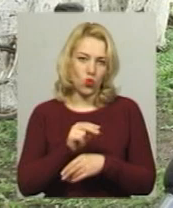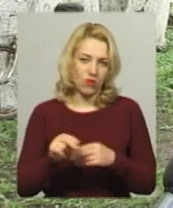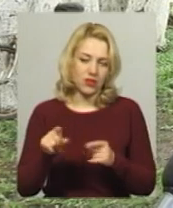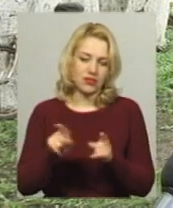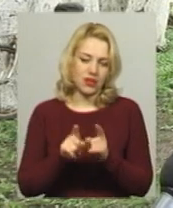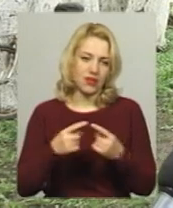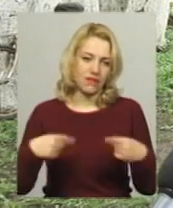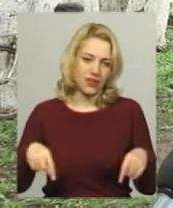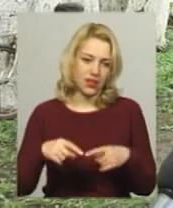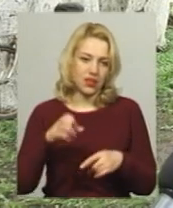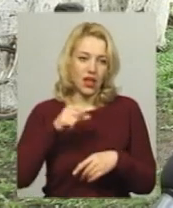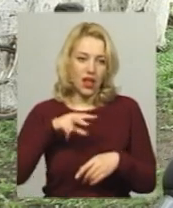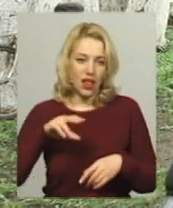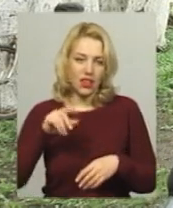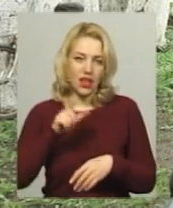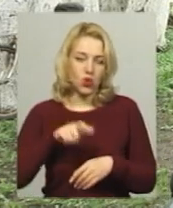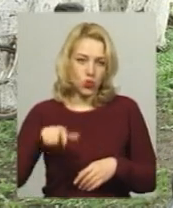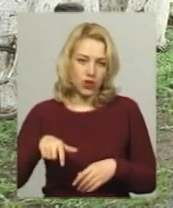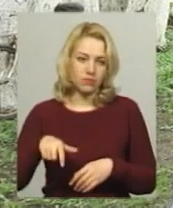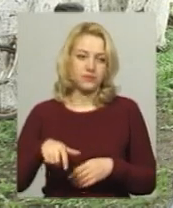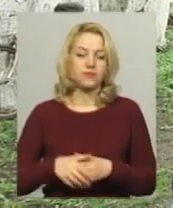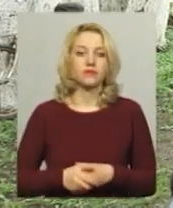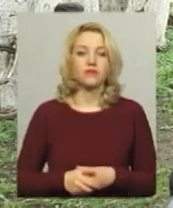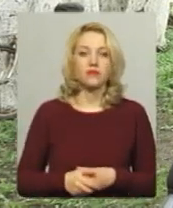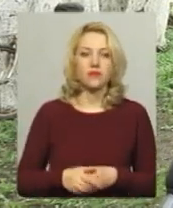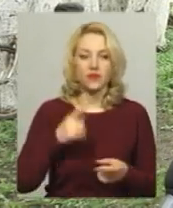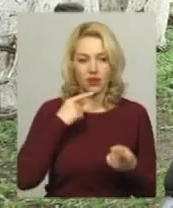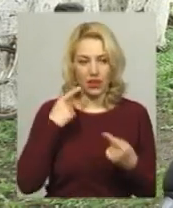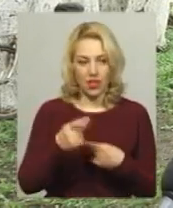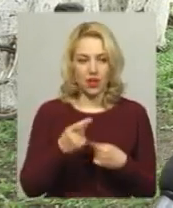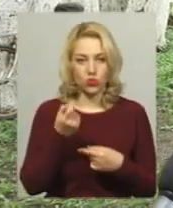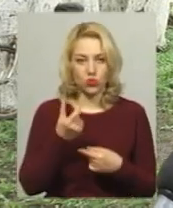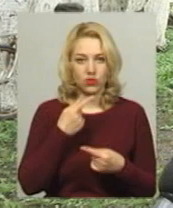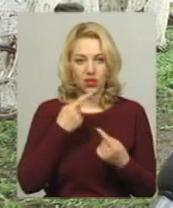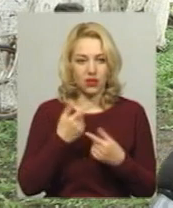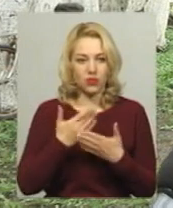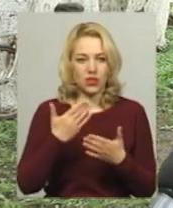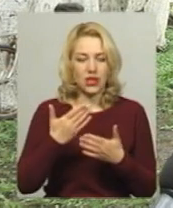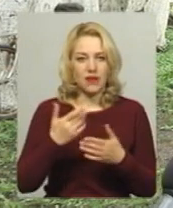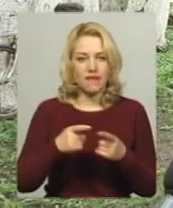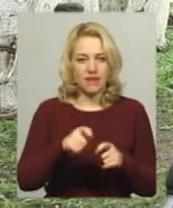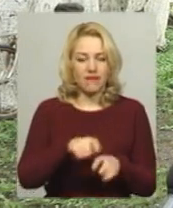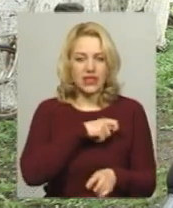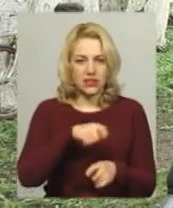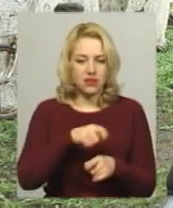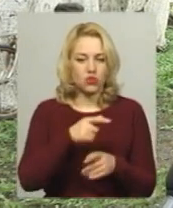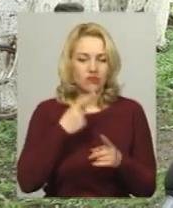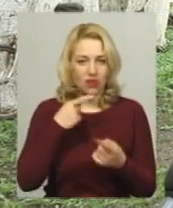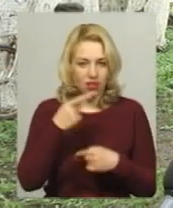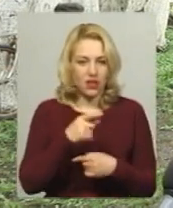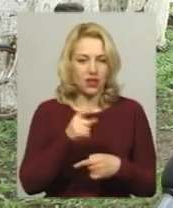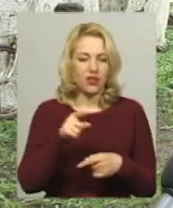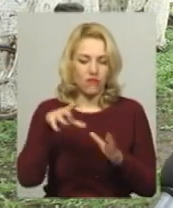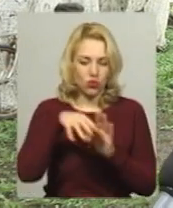відділеннях. Але людям далеко трохи, якщо по відстані, то людям трохи далеко, в тому числі